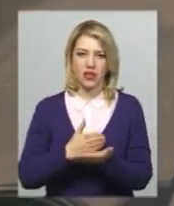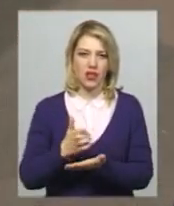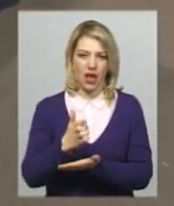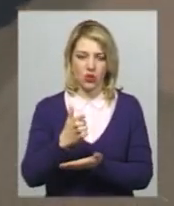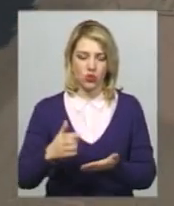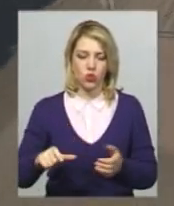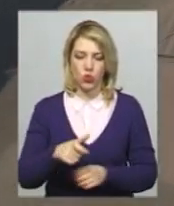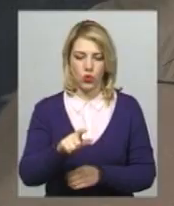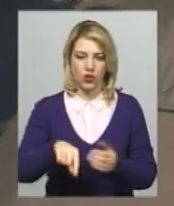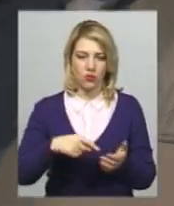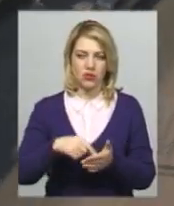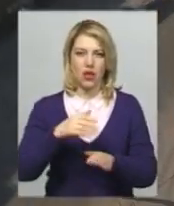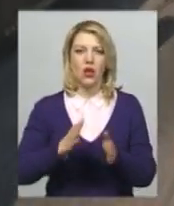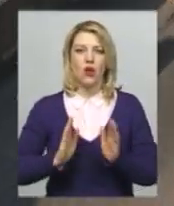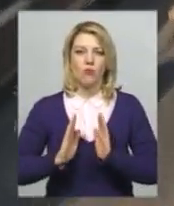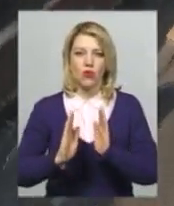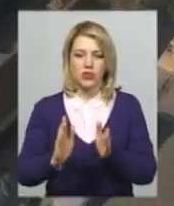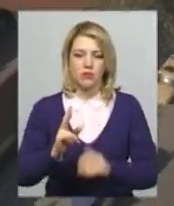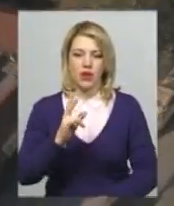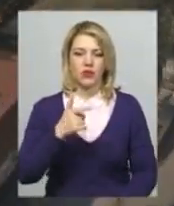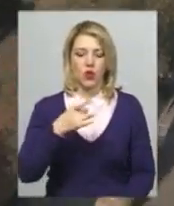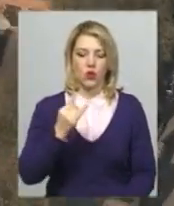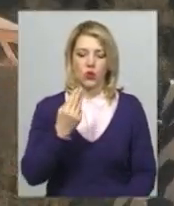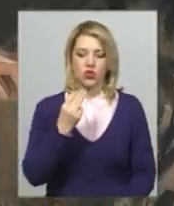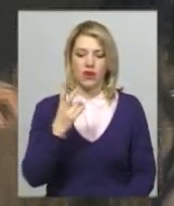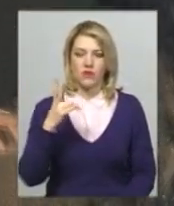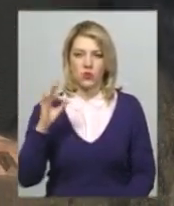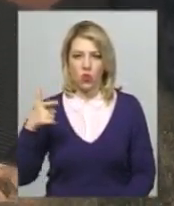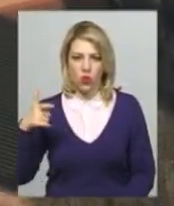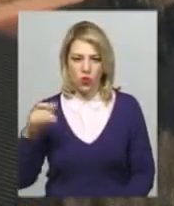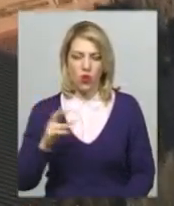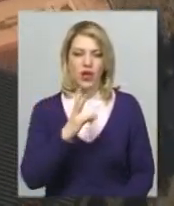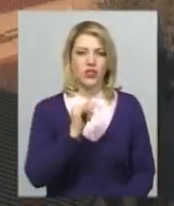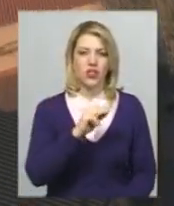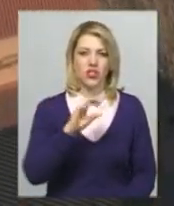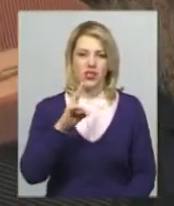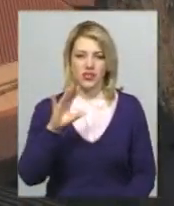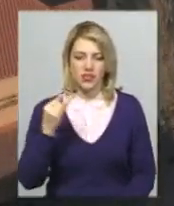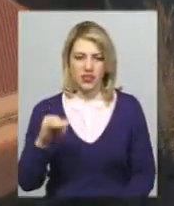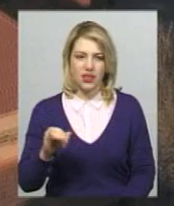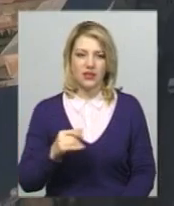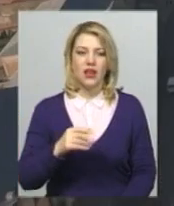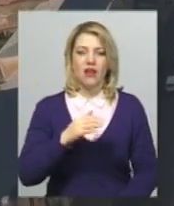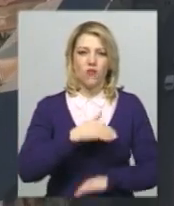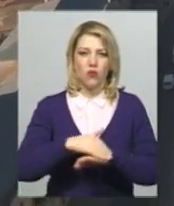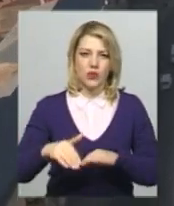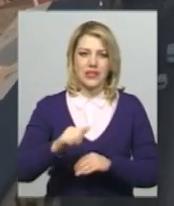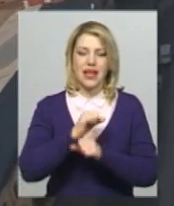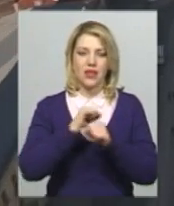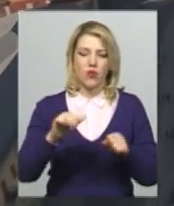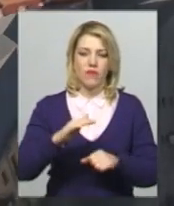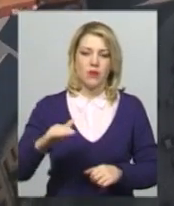До неї входять проспект Грушевського, Ніжинське та Хмельницьке шосе, проволок Лагерний і вулиці Героїв Небесної Сотні,